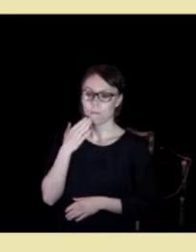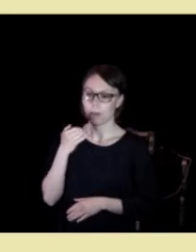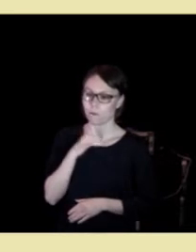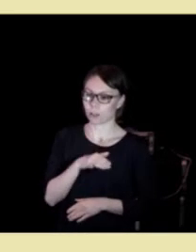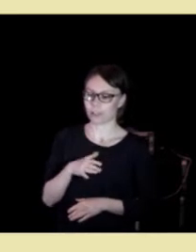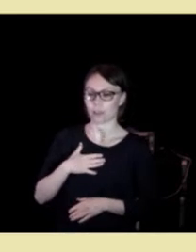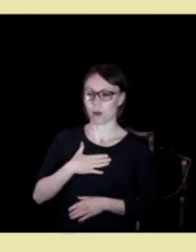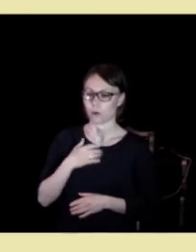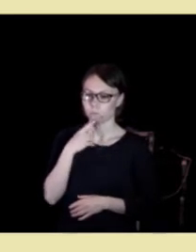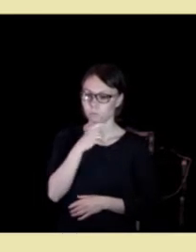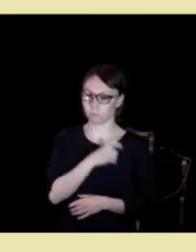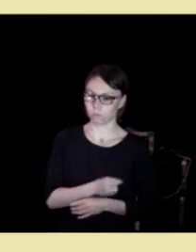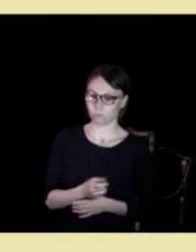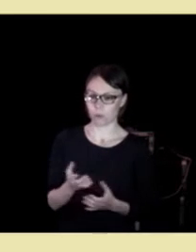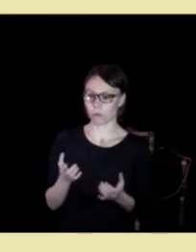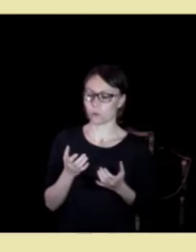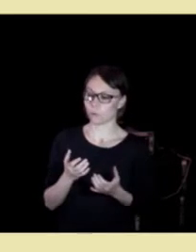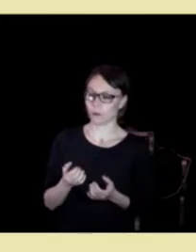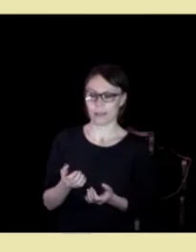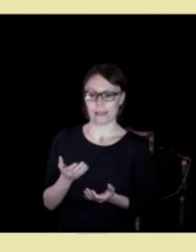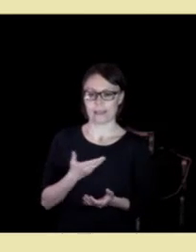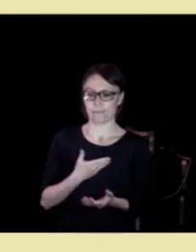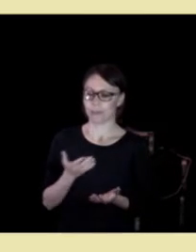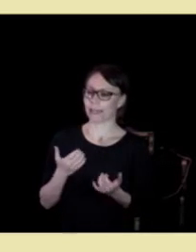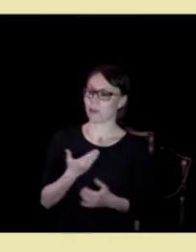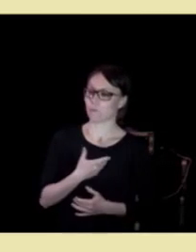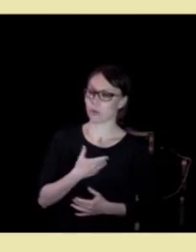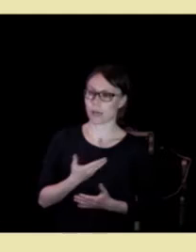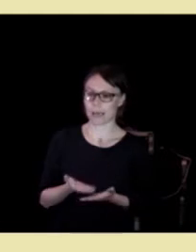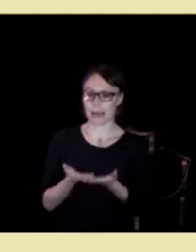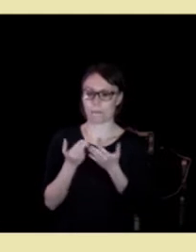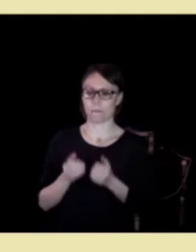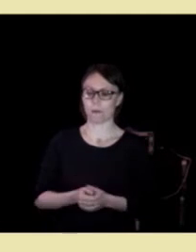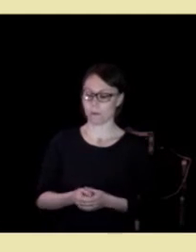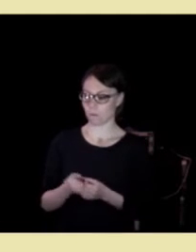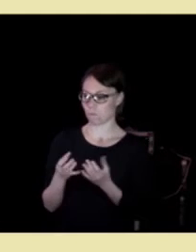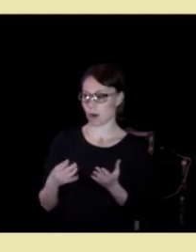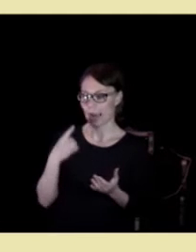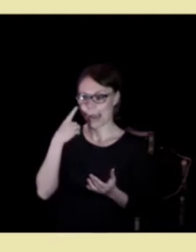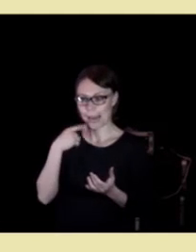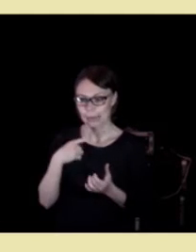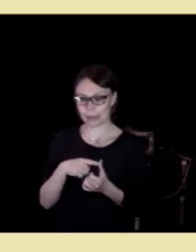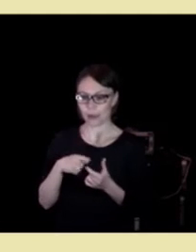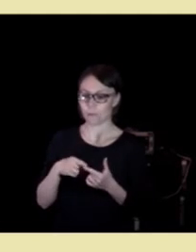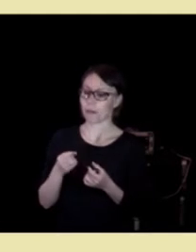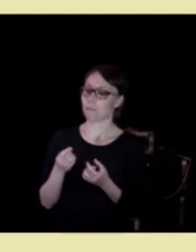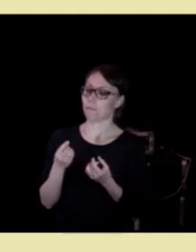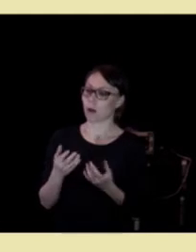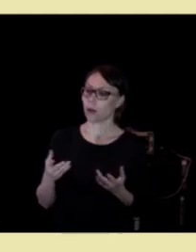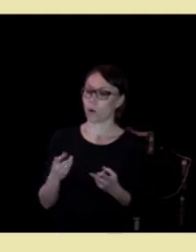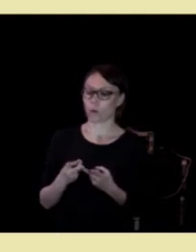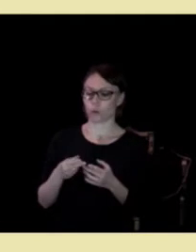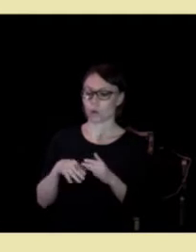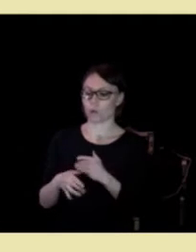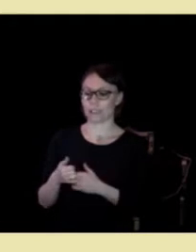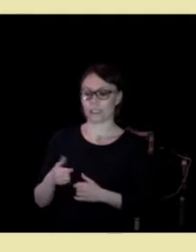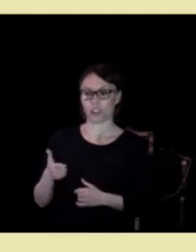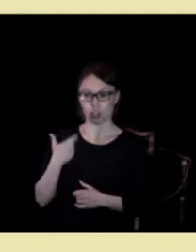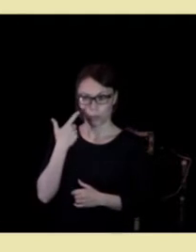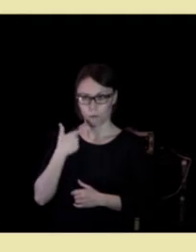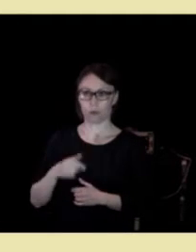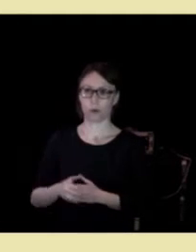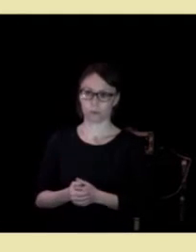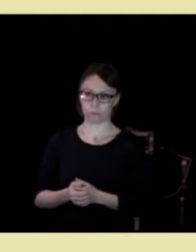behov og er sterkt hjelpetrengende. Mange av de er eldre, men mange av de er også under 67 år.